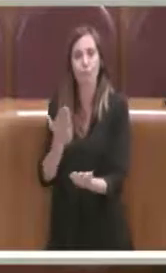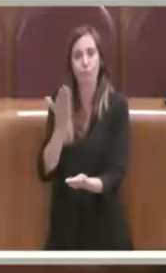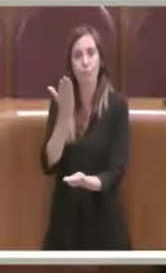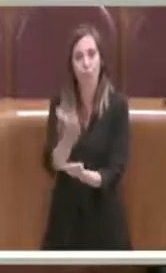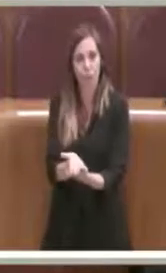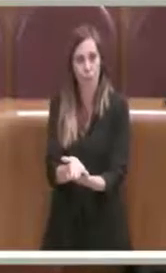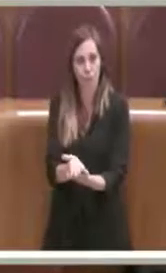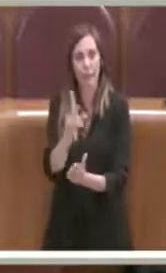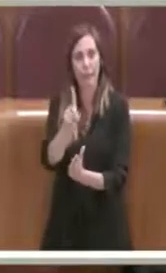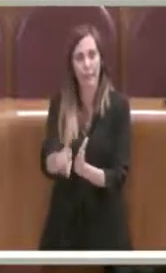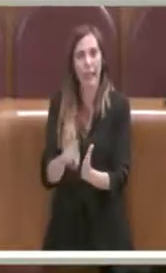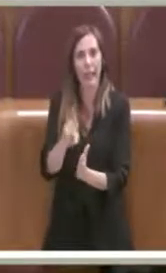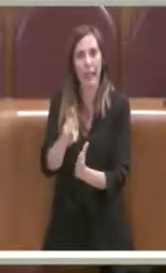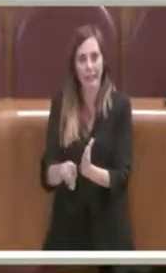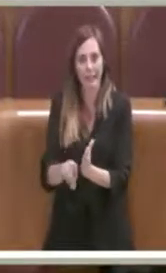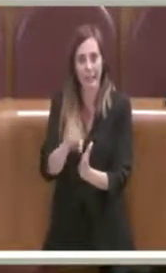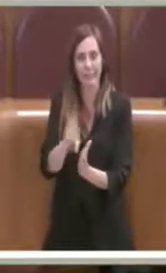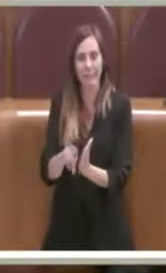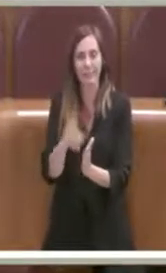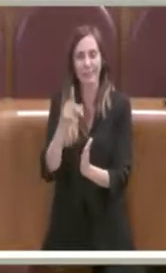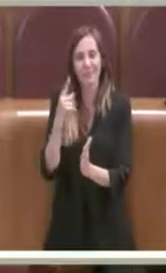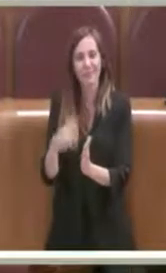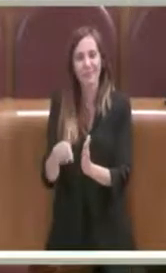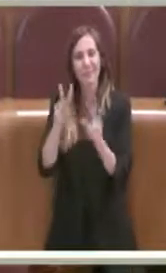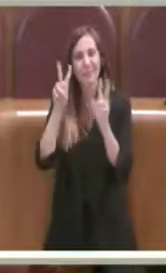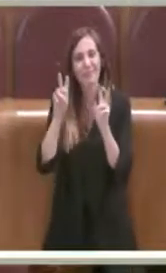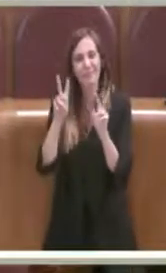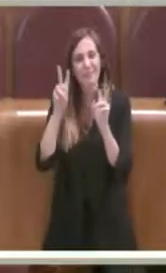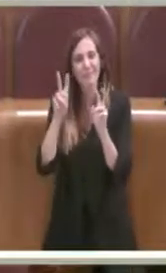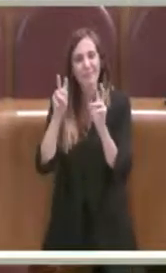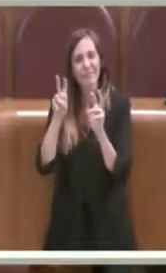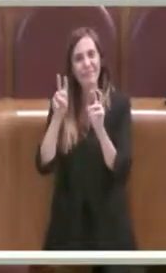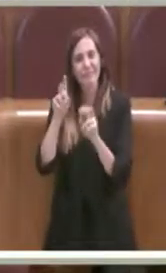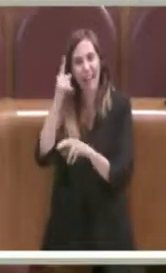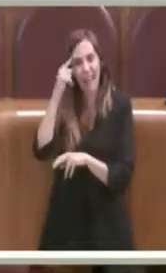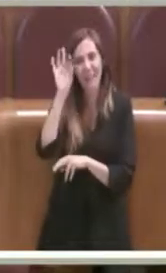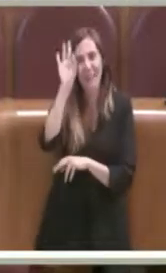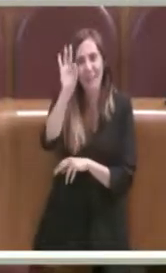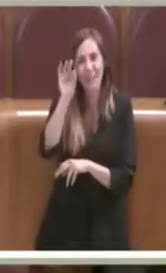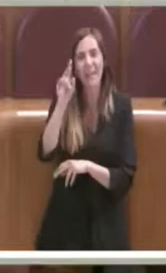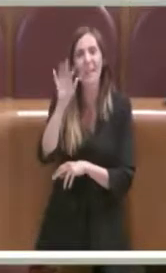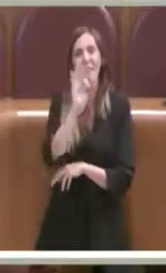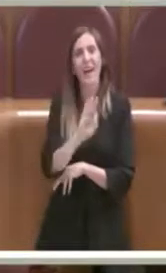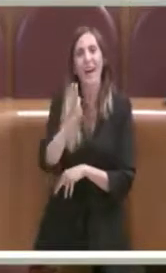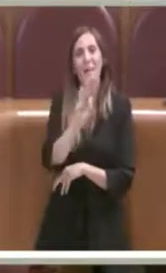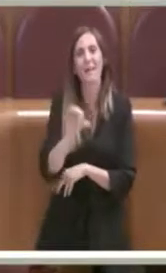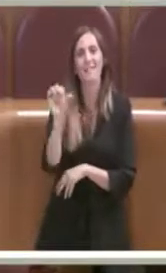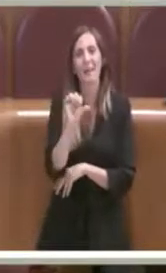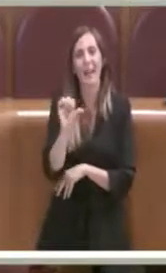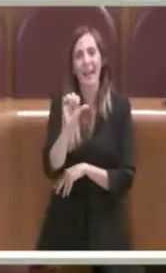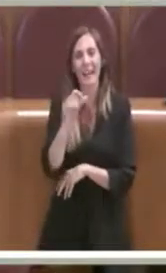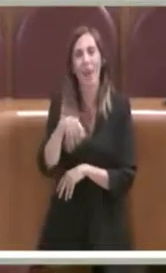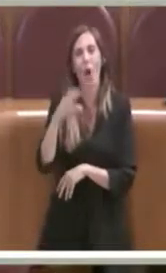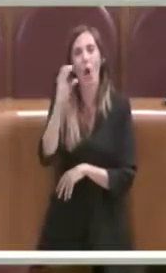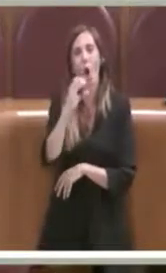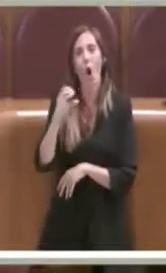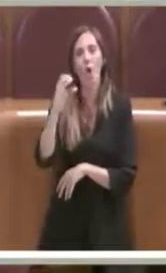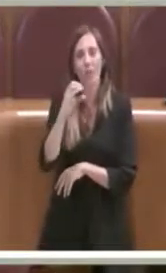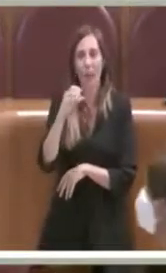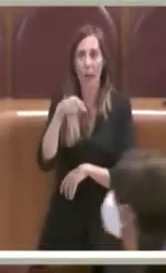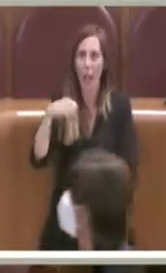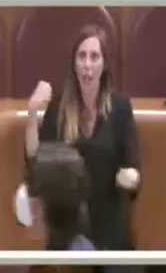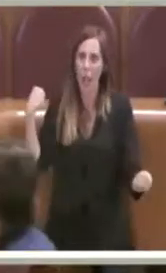delibera che riguarda il nuovo farmer market di Corviale è stato un lavoro